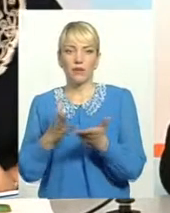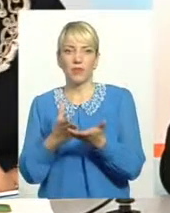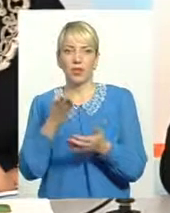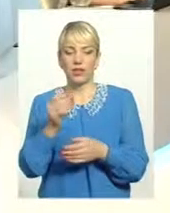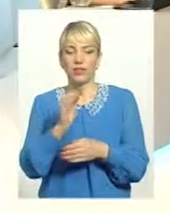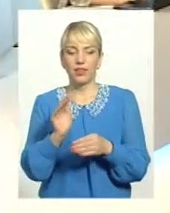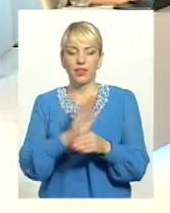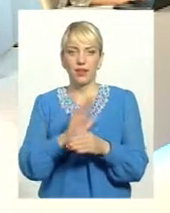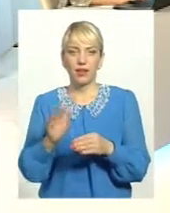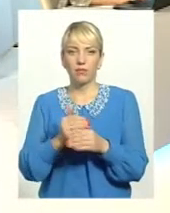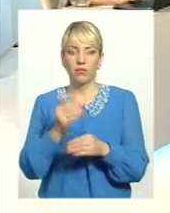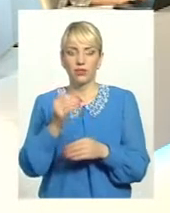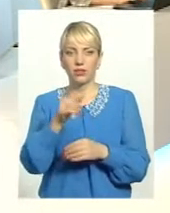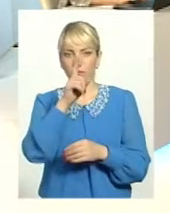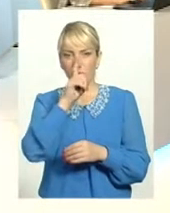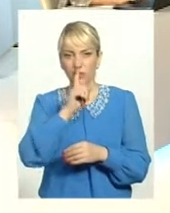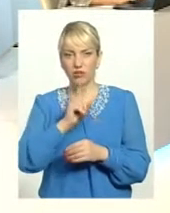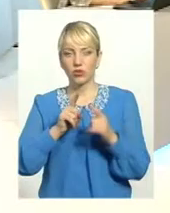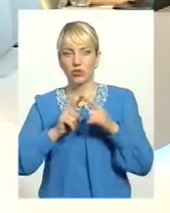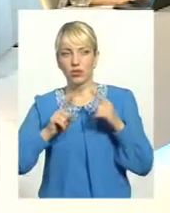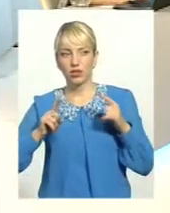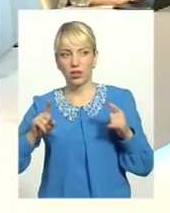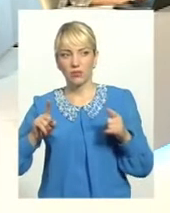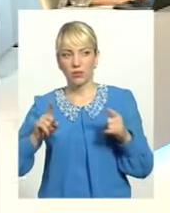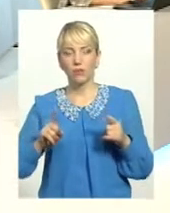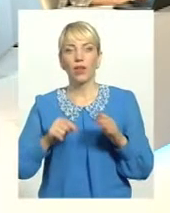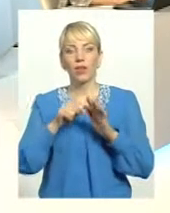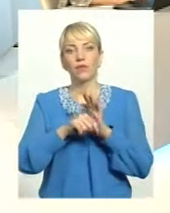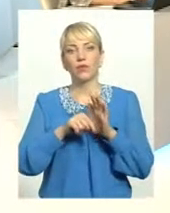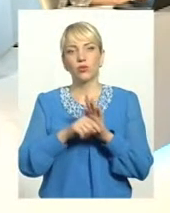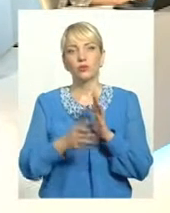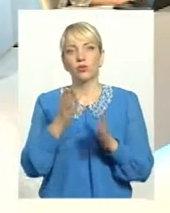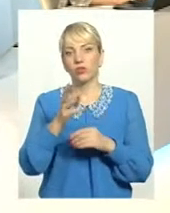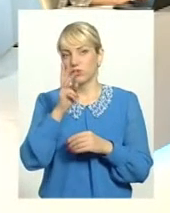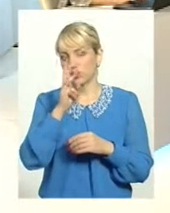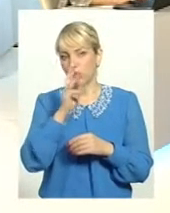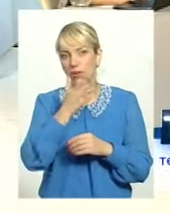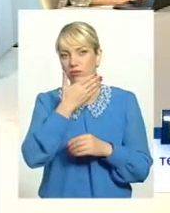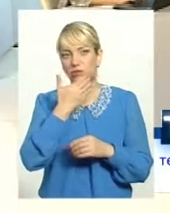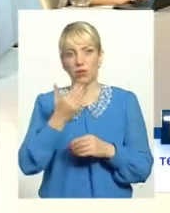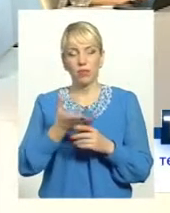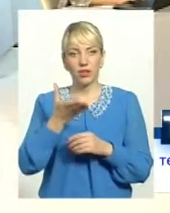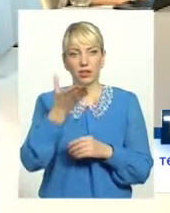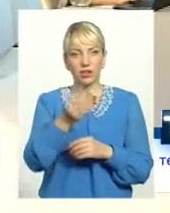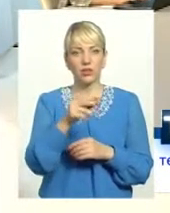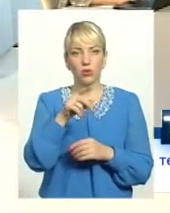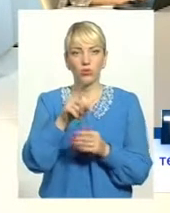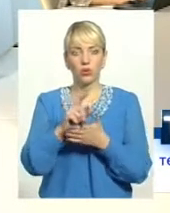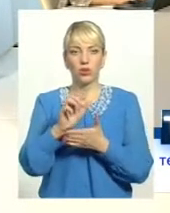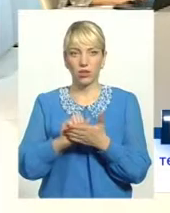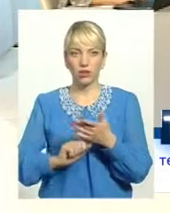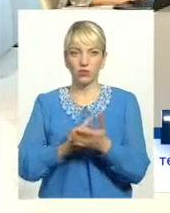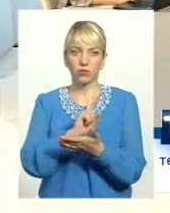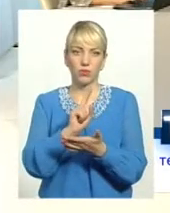пізніше місячного терміну. Тобто, якщо заробітну плату людям не виплатили, все рівно податок на доходи